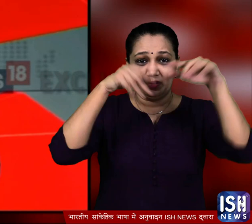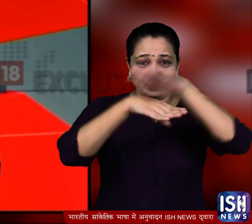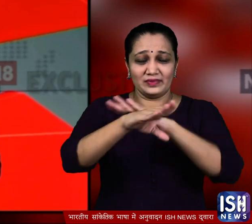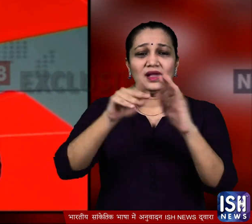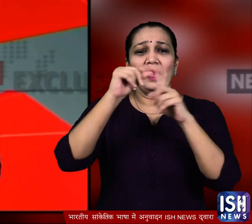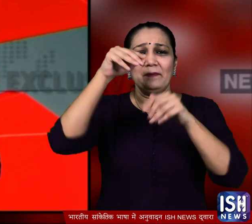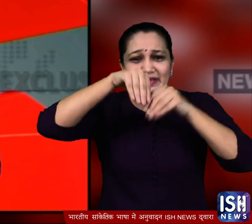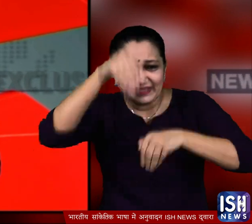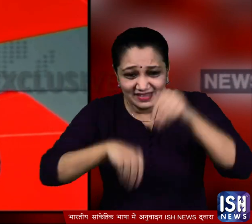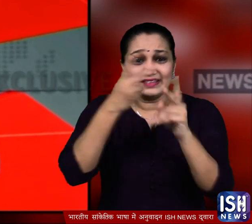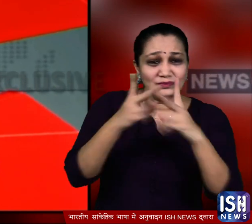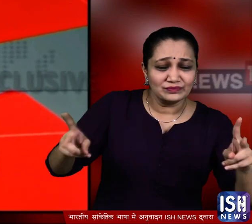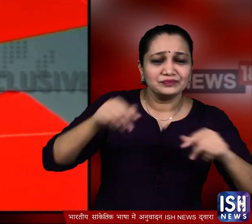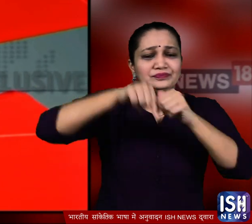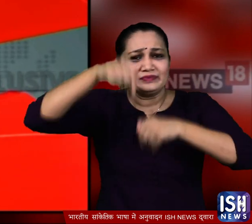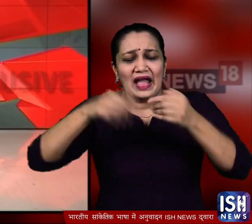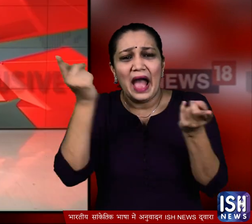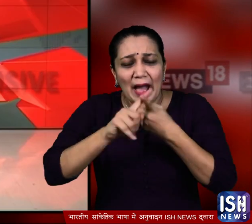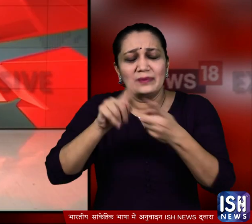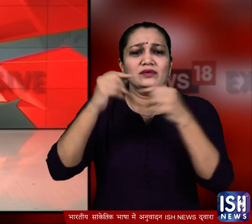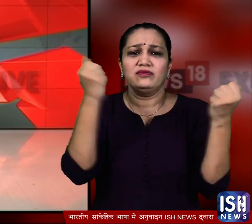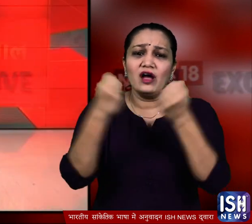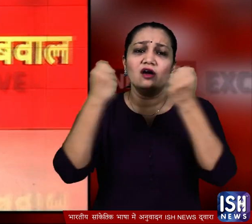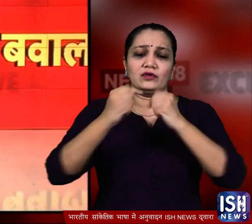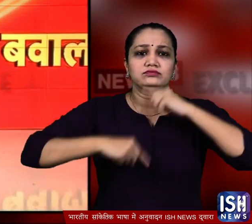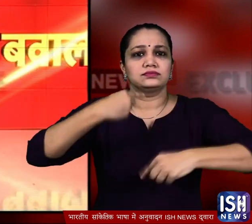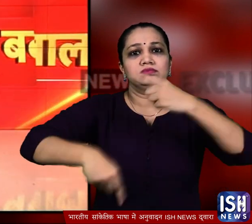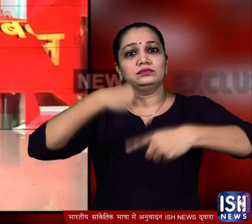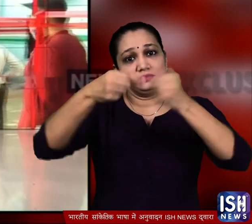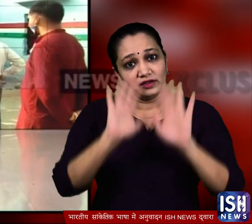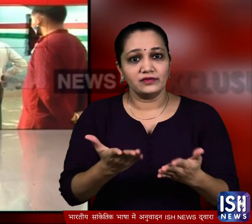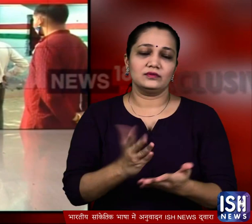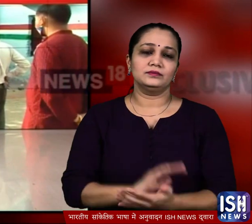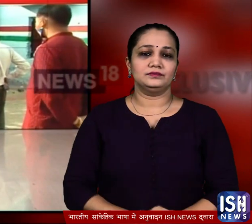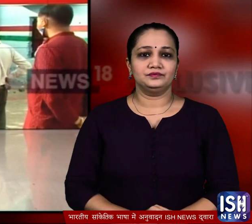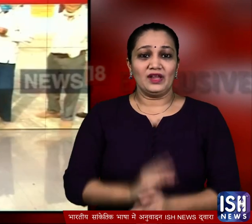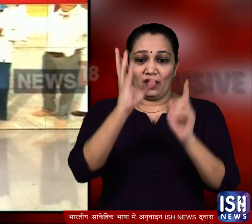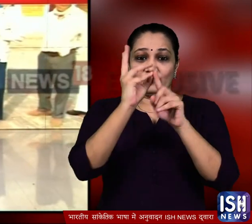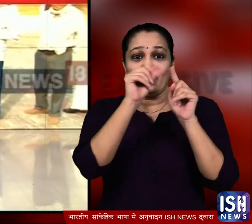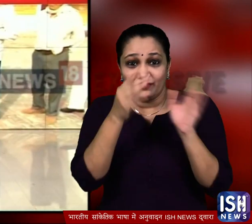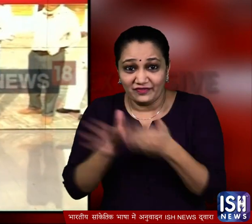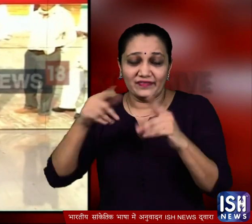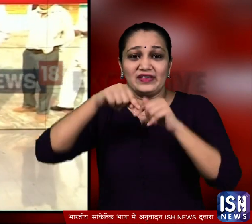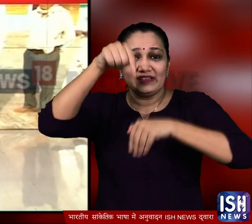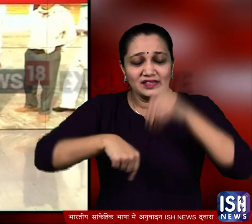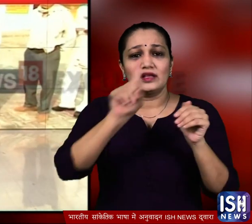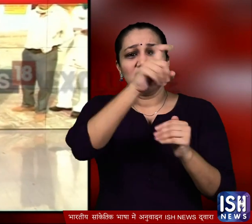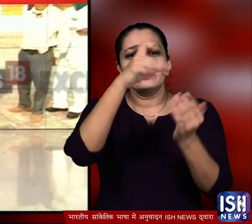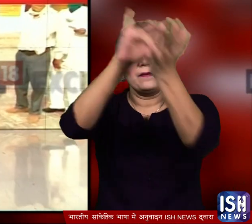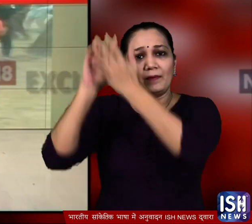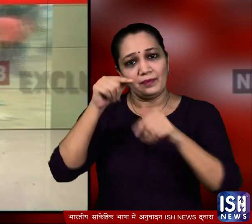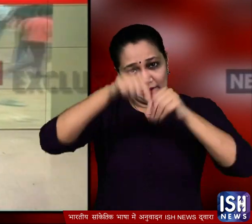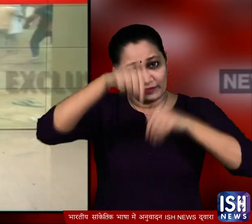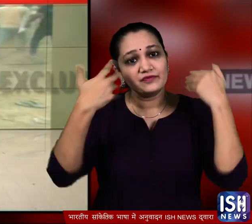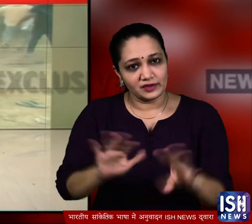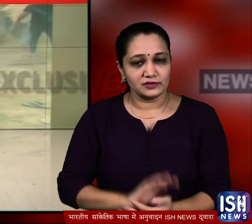उत्तर प्रदेश के पंचायत चुनाव में वोटिंग के दौरान हिंसा की घटनाएं थमने का नाम नहीं ले रहे चौथे और अंतिम चरण में राज्यक के सत्रा